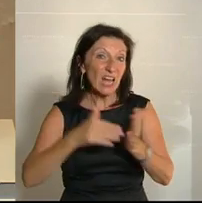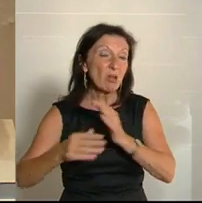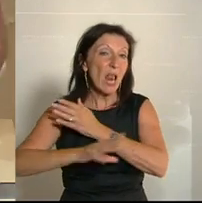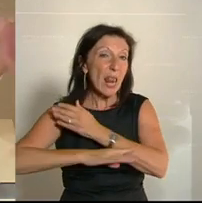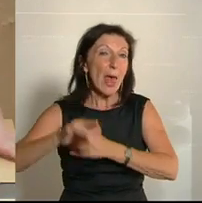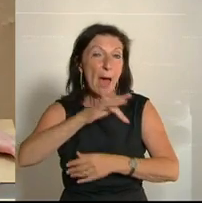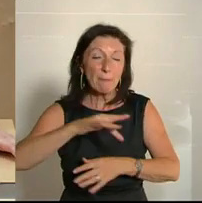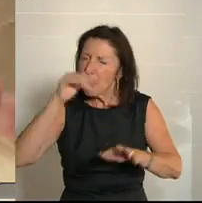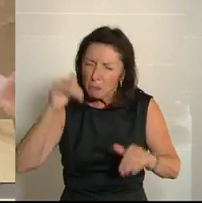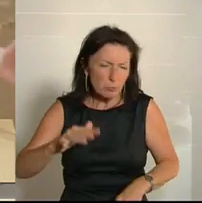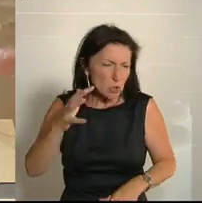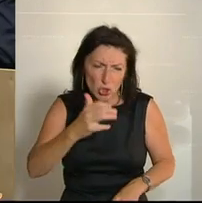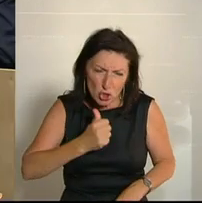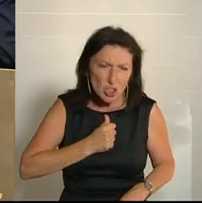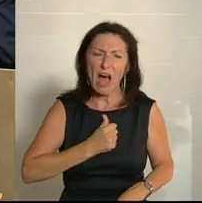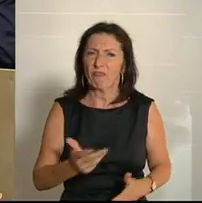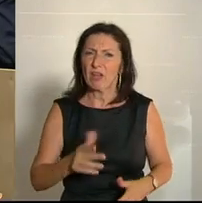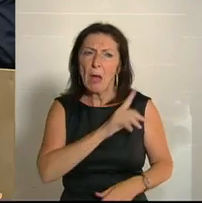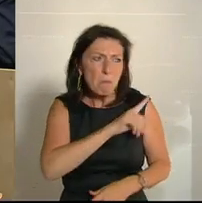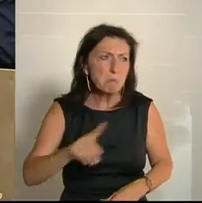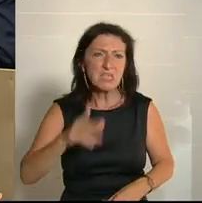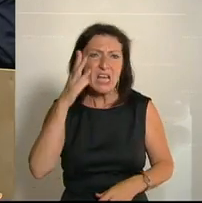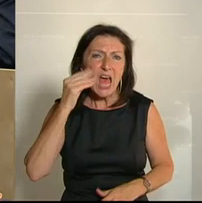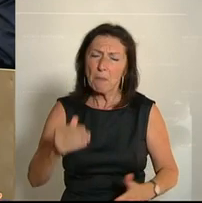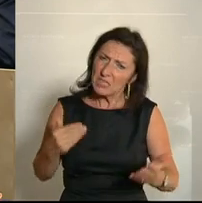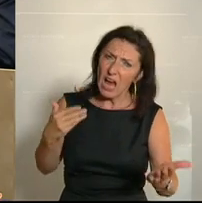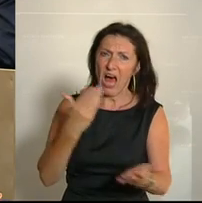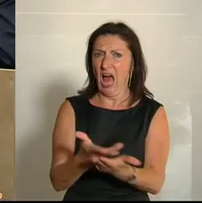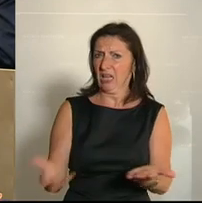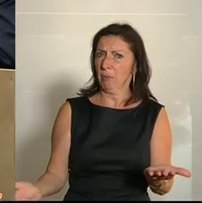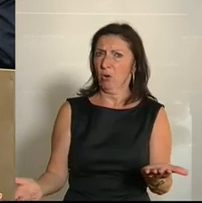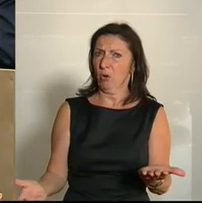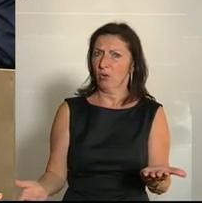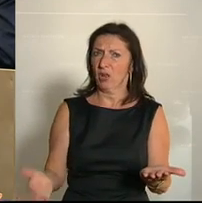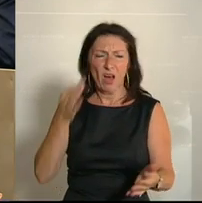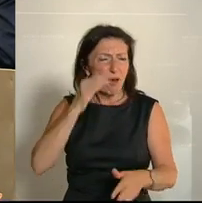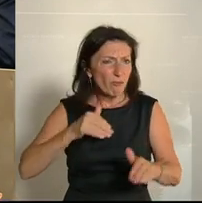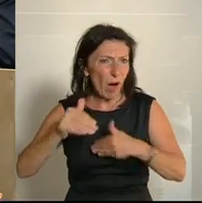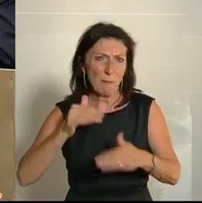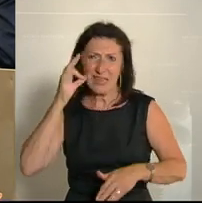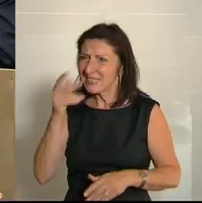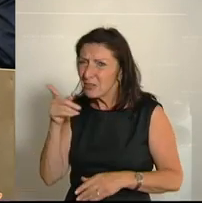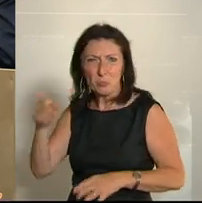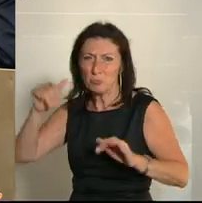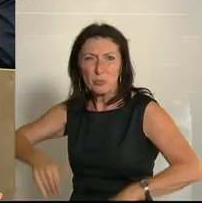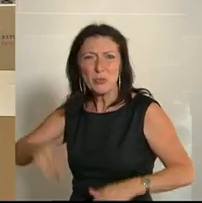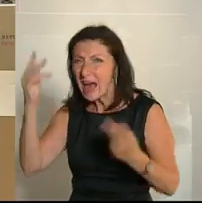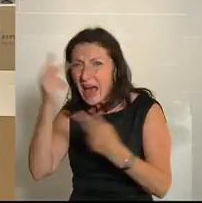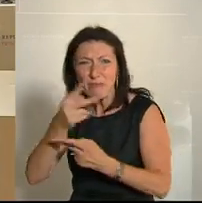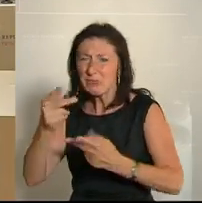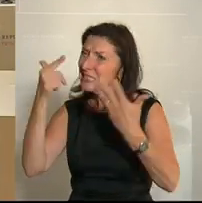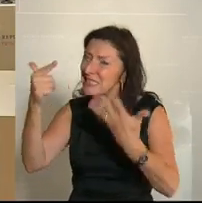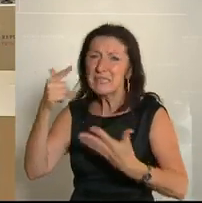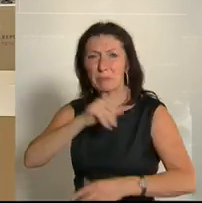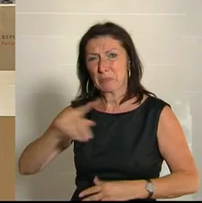tatsächlich stellen im Herbst. Da müssen Sie mir doch zustimmen, Frau Minister, dass wir 7.000 bis 8.000